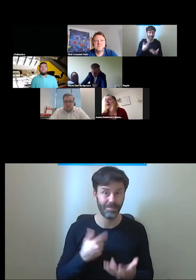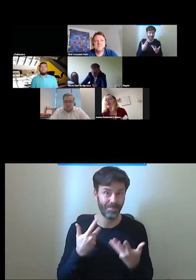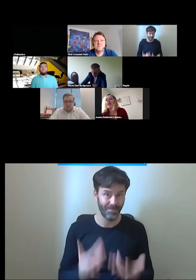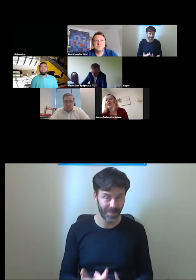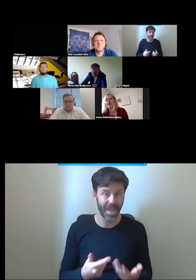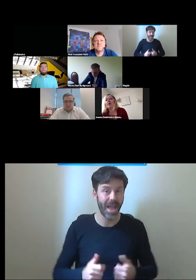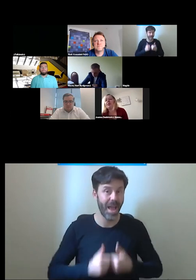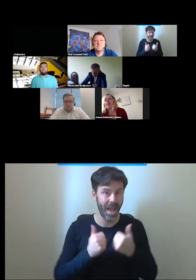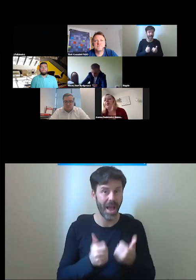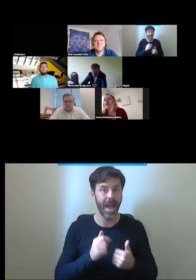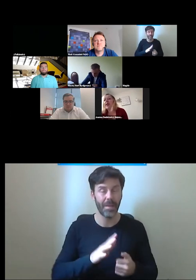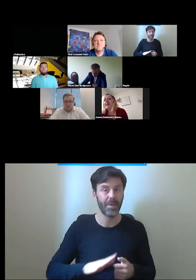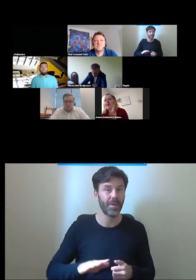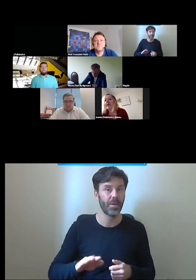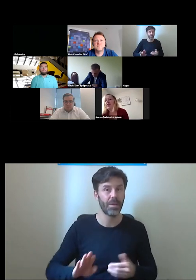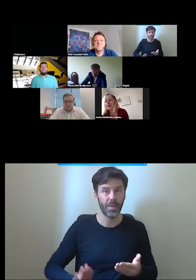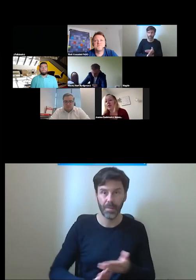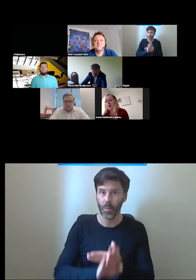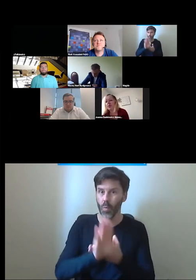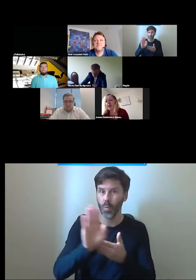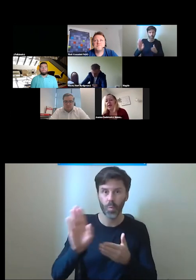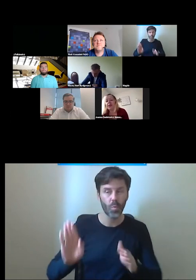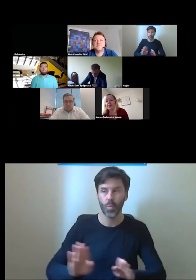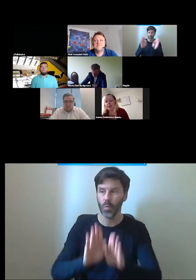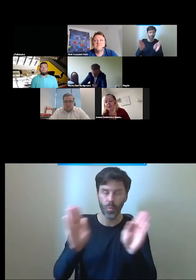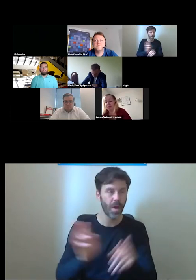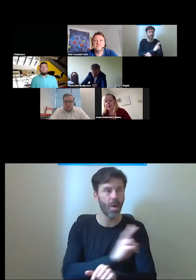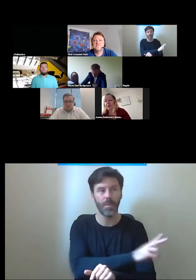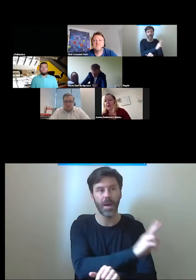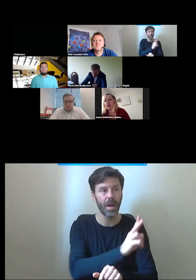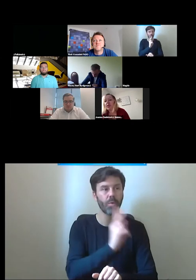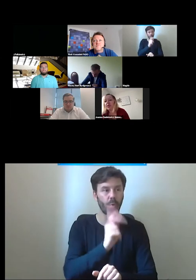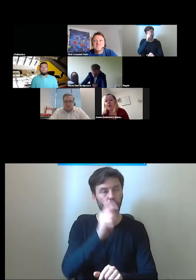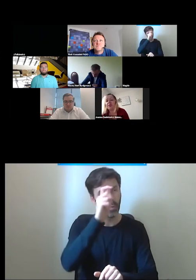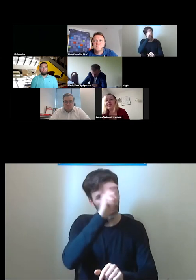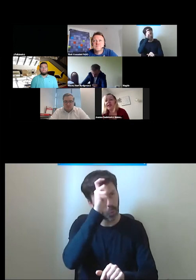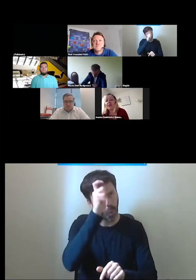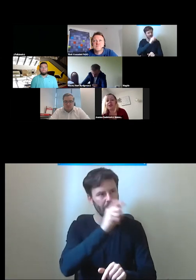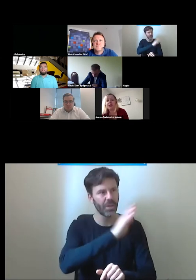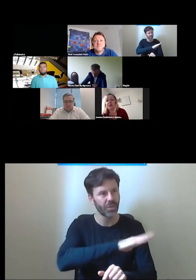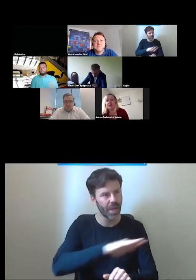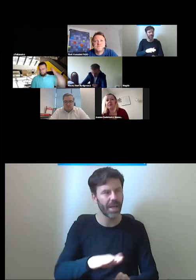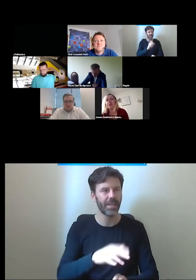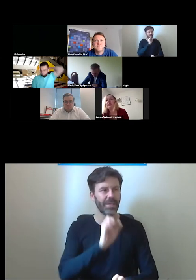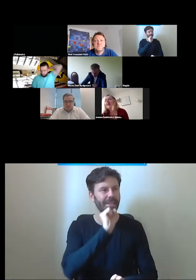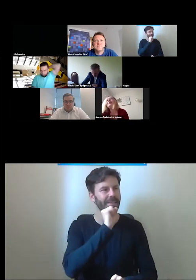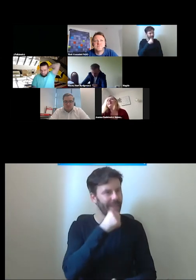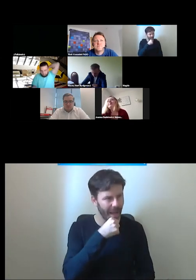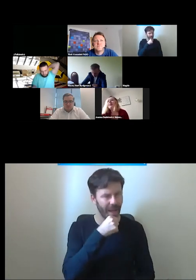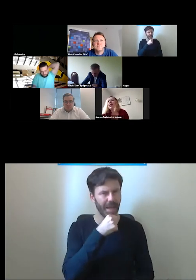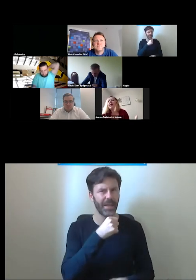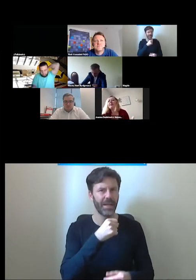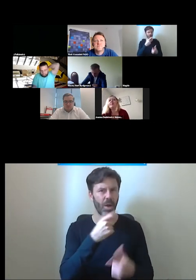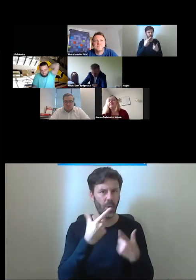przestrzenie było przyjazne dla wszystkich ludzi mówimy też o dzieciach osobach starszych nawet